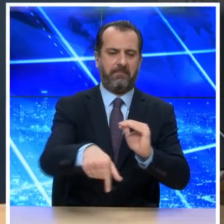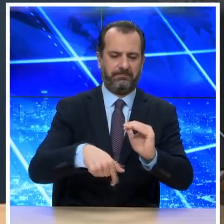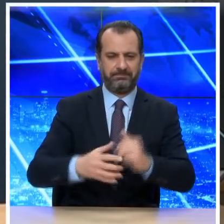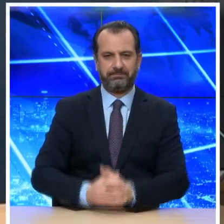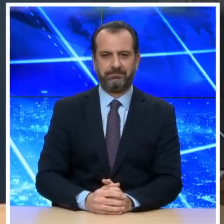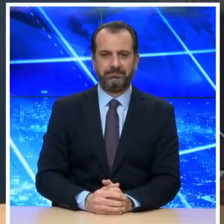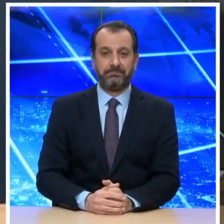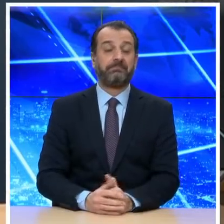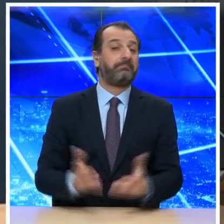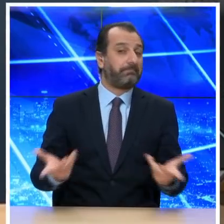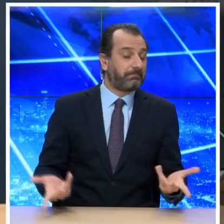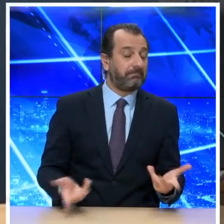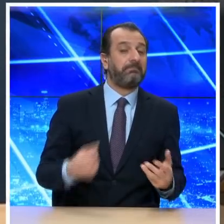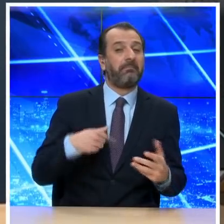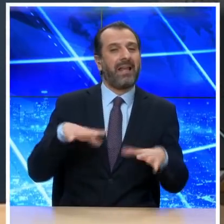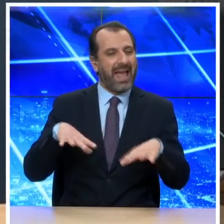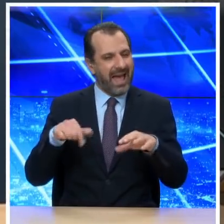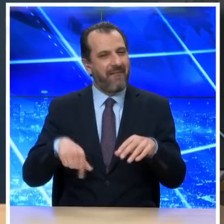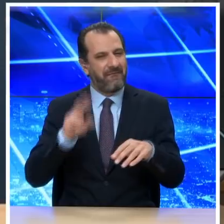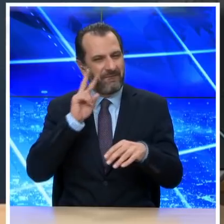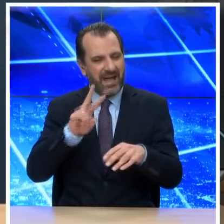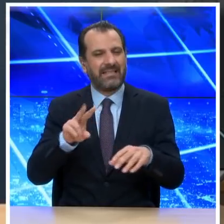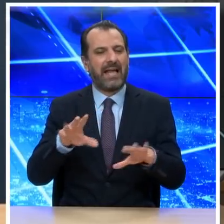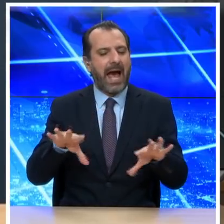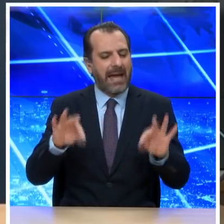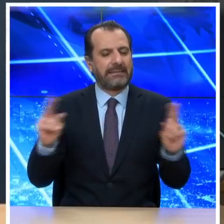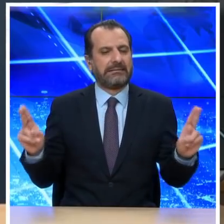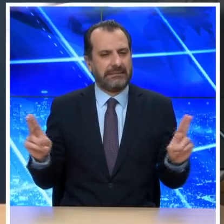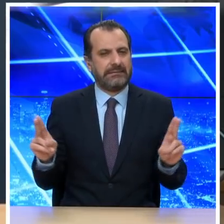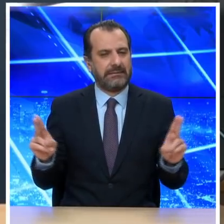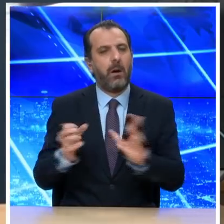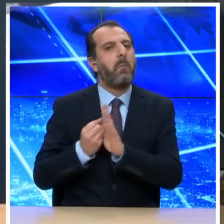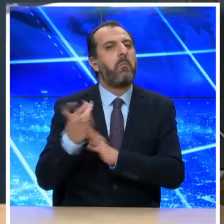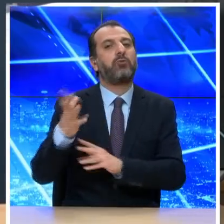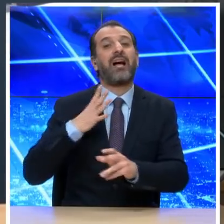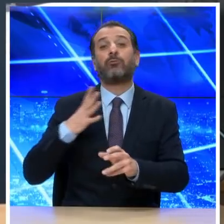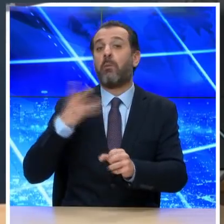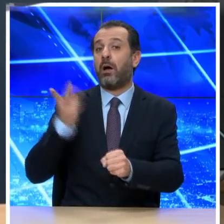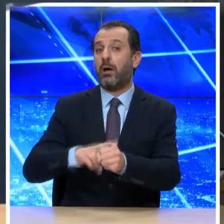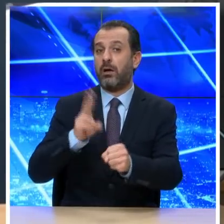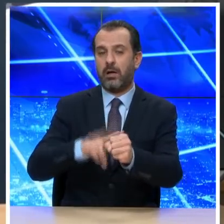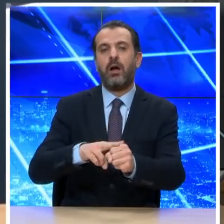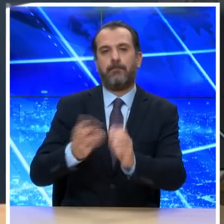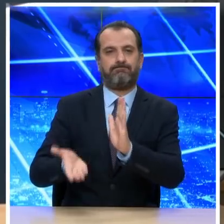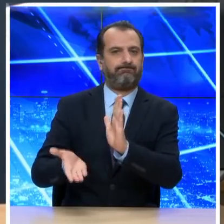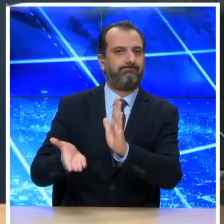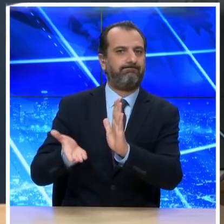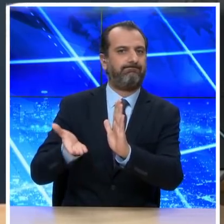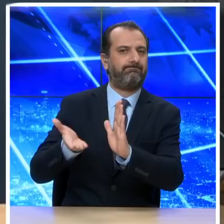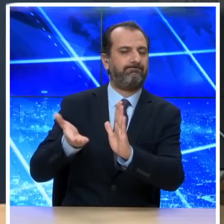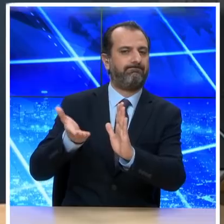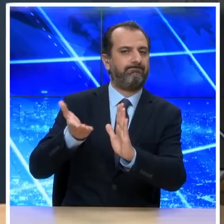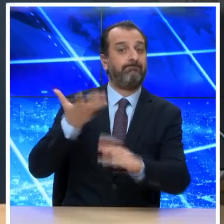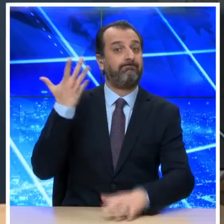και βλέπουμε ότι υπάρχουν μικρές τάσεις συρρήκνωσης. Συγχρόνως, ο αριθμός των θανάτων φαίνεται ότι παρουσίασε τάση ενίσχυσης, καταγράφοντας